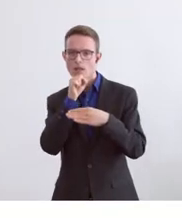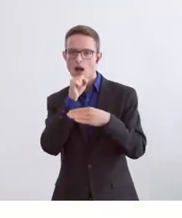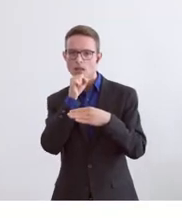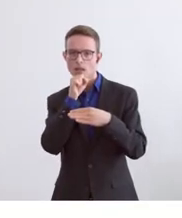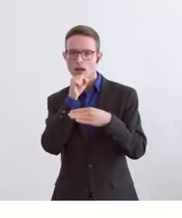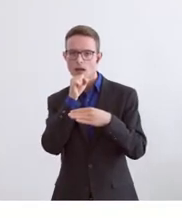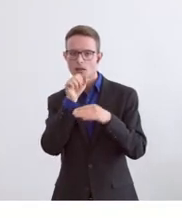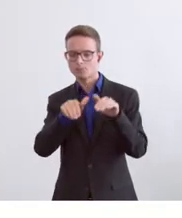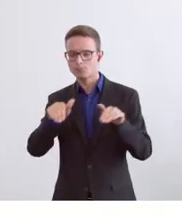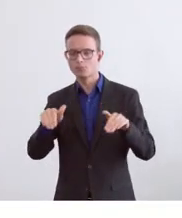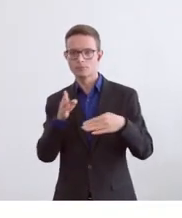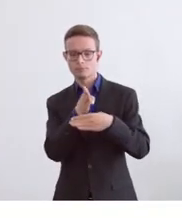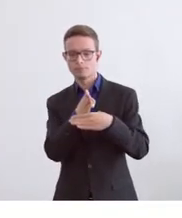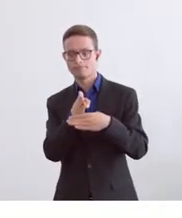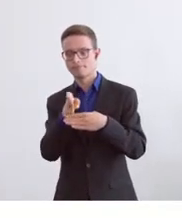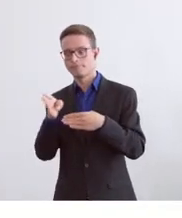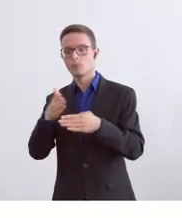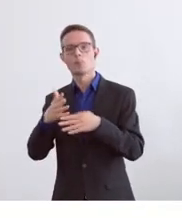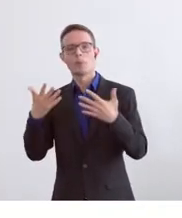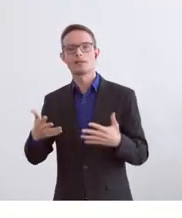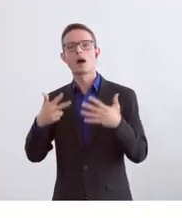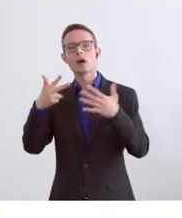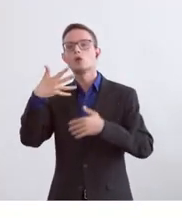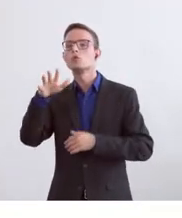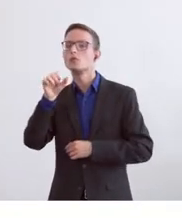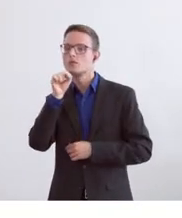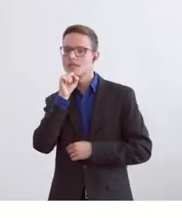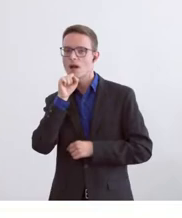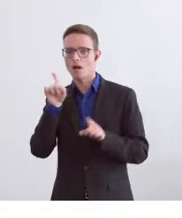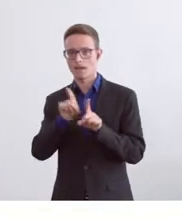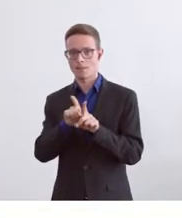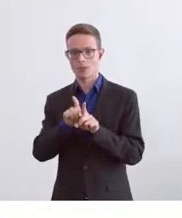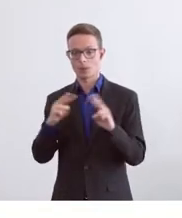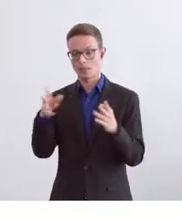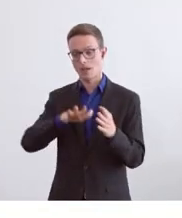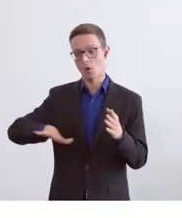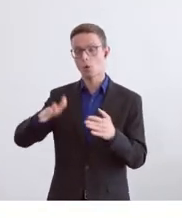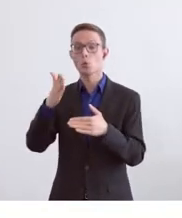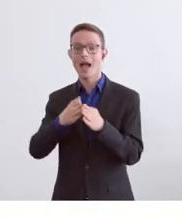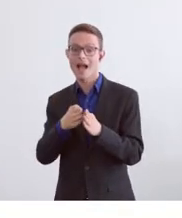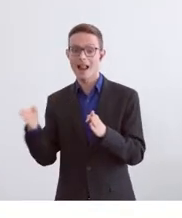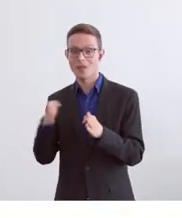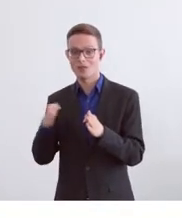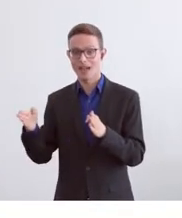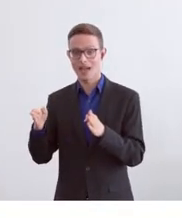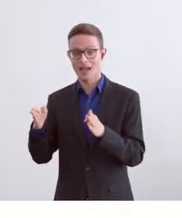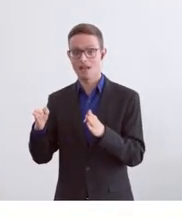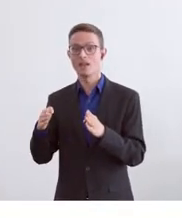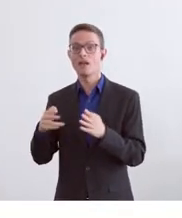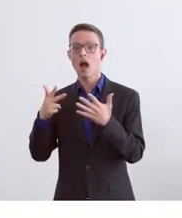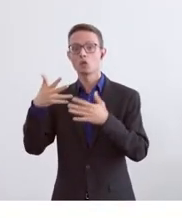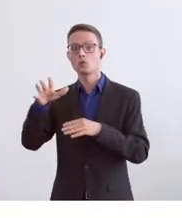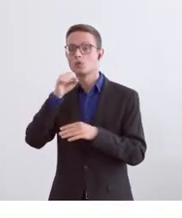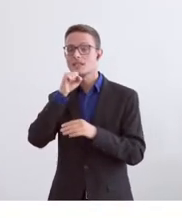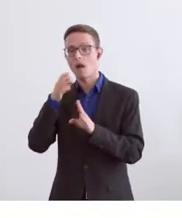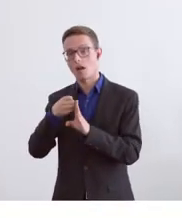gegenwärtig etwa bei 58 Jahren, das heisst die Hälfte von denen, die abstimmend sind, über 58 und die Hälfte von denen, die abstimmend sind,